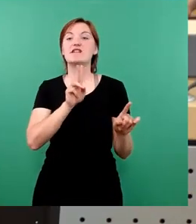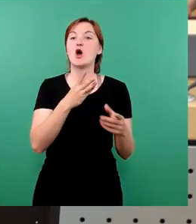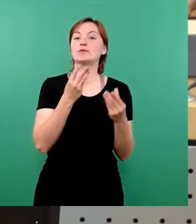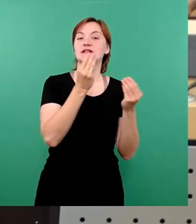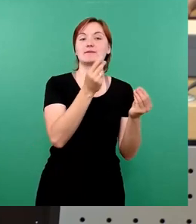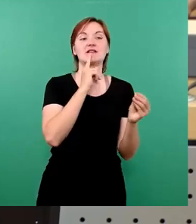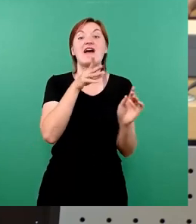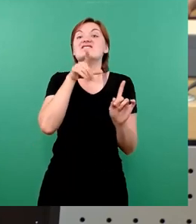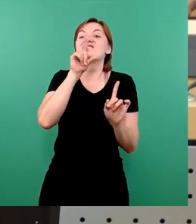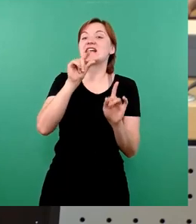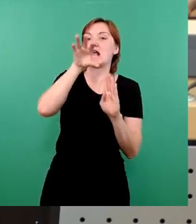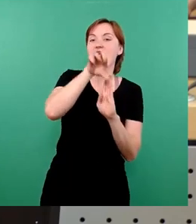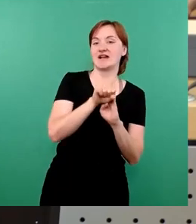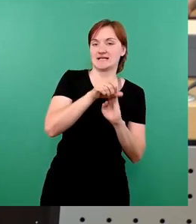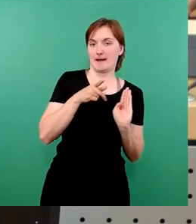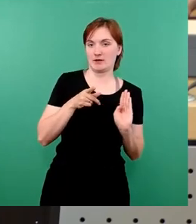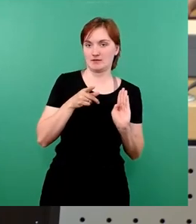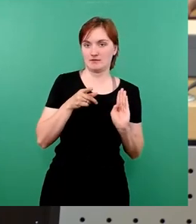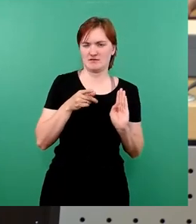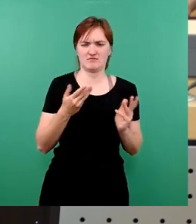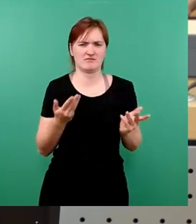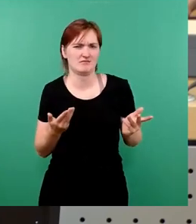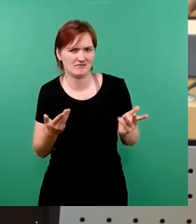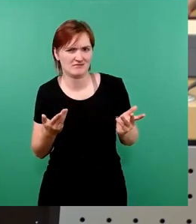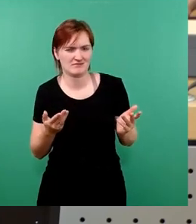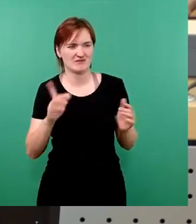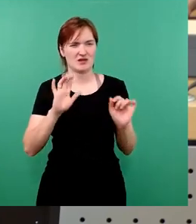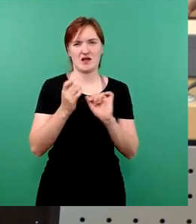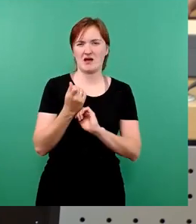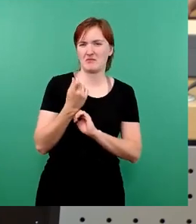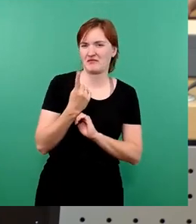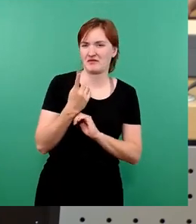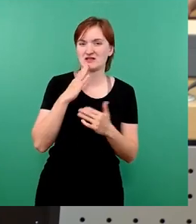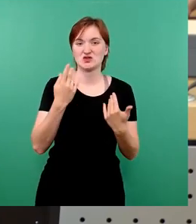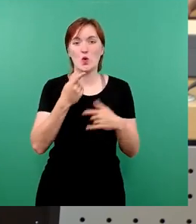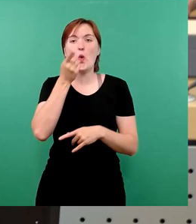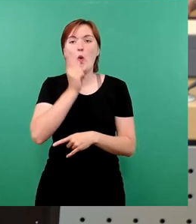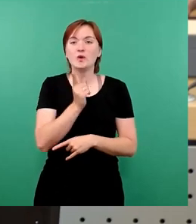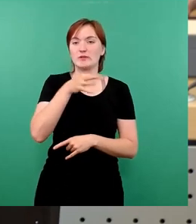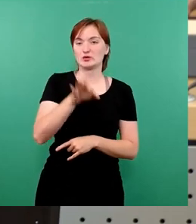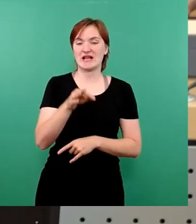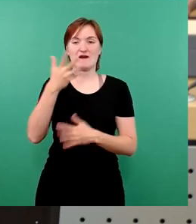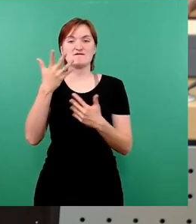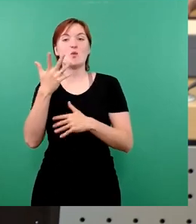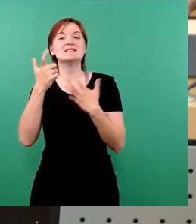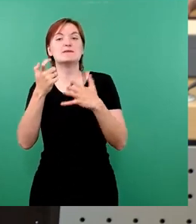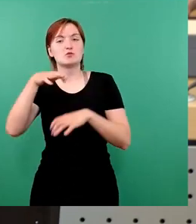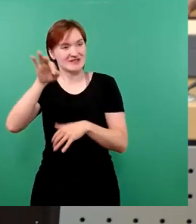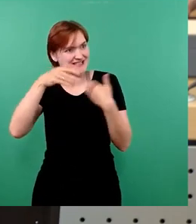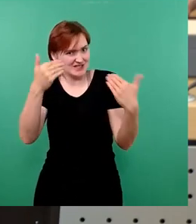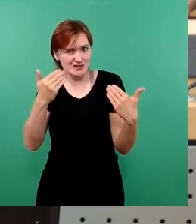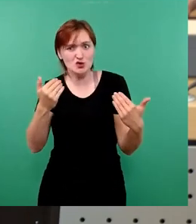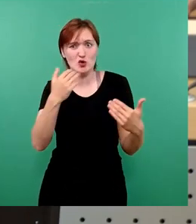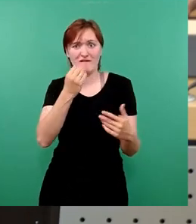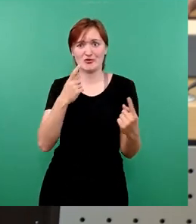weggenommen werden. Das ist die Differenzierung, die hier mit 175 Prozent drin ist. Und